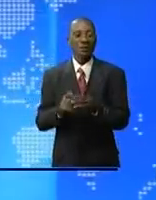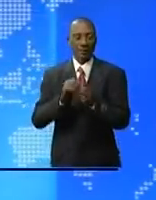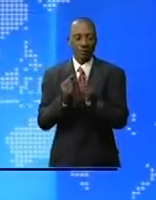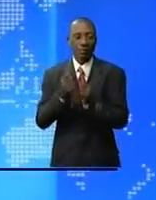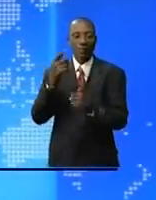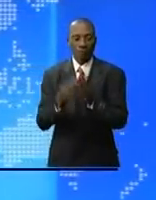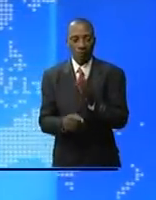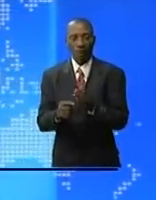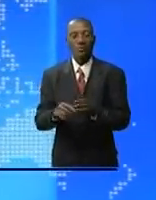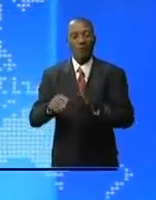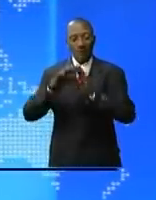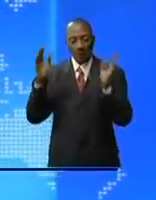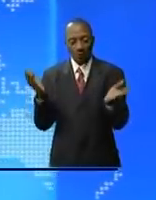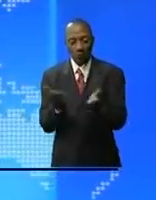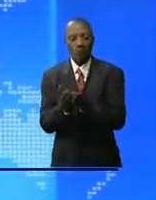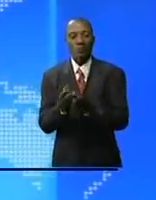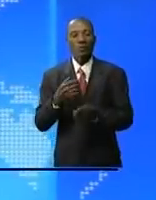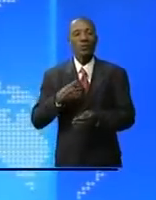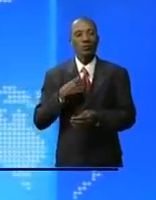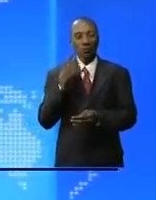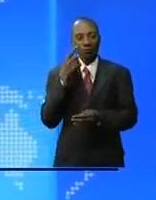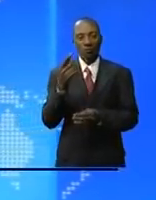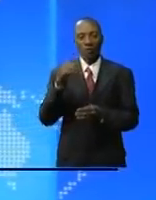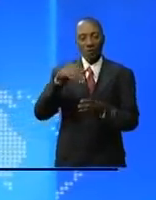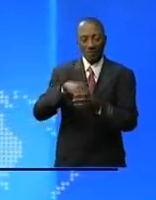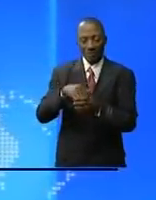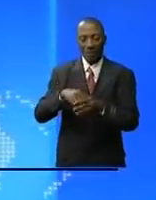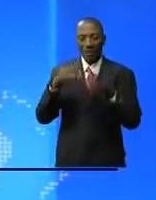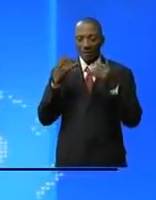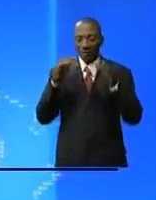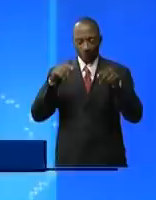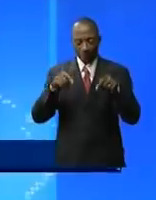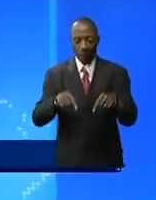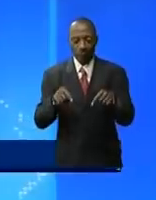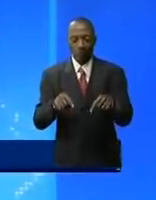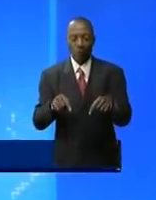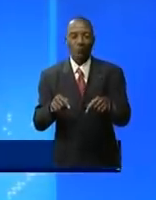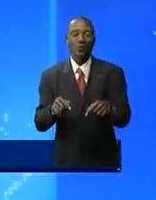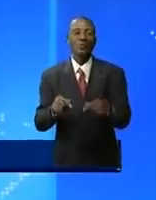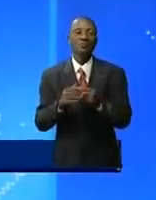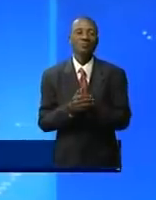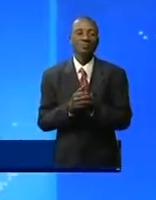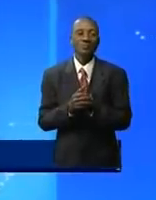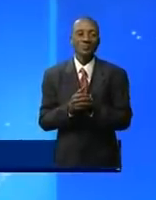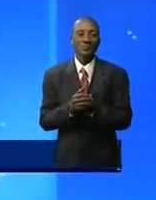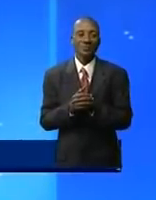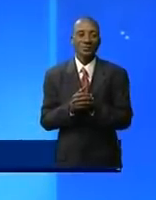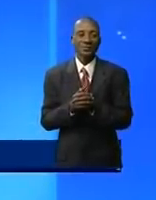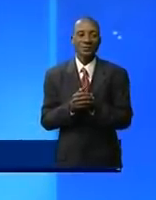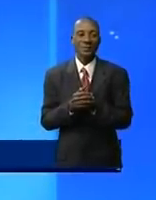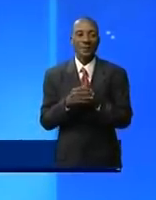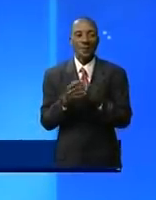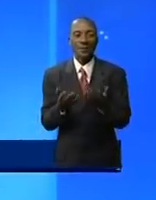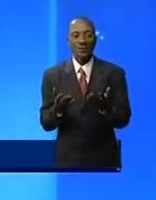Mateta-Pogno soupçonné de détournements affectés à la réalisation du projet du parc agro-industriel de Buccan